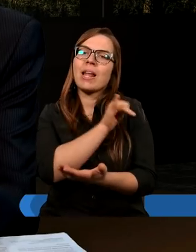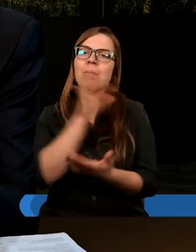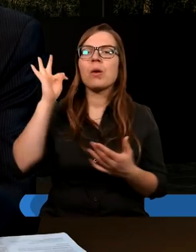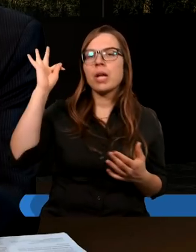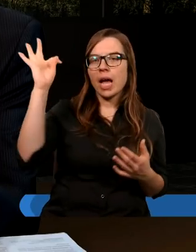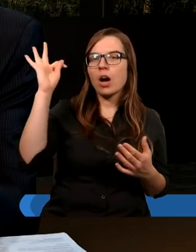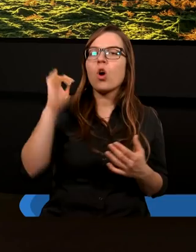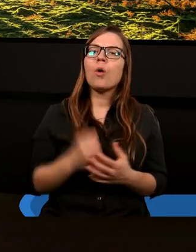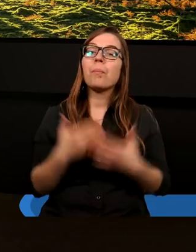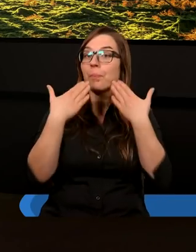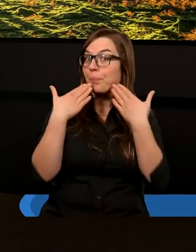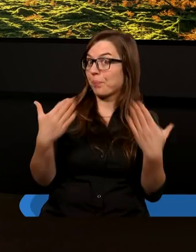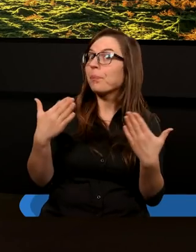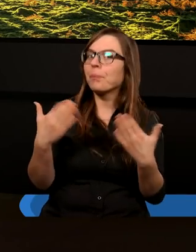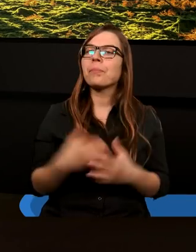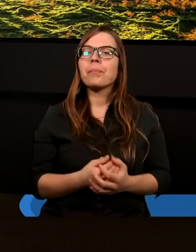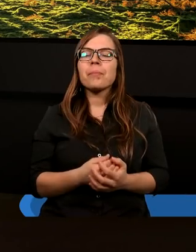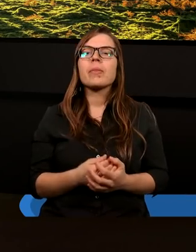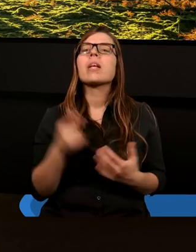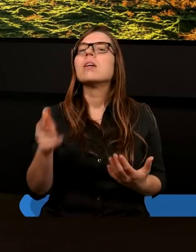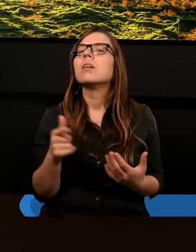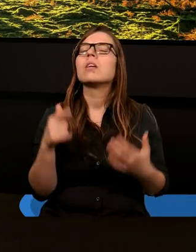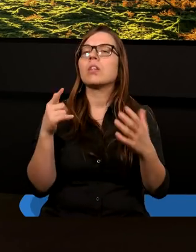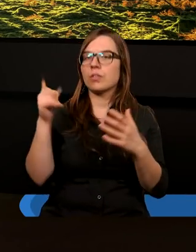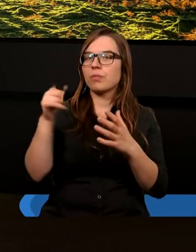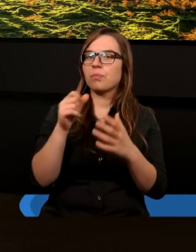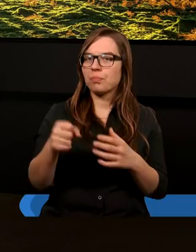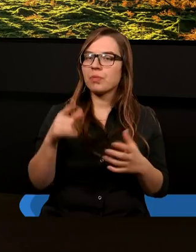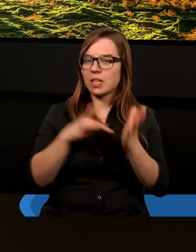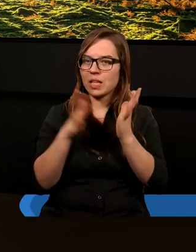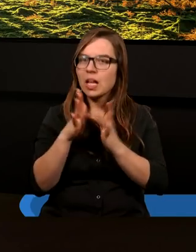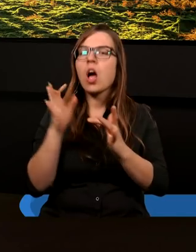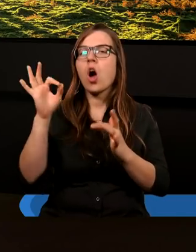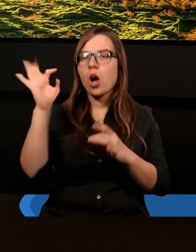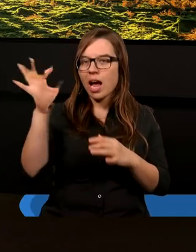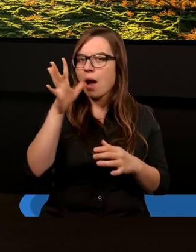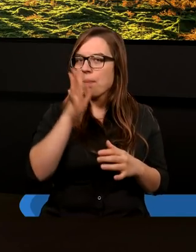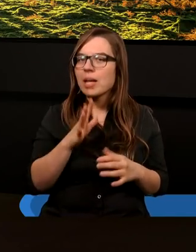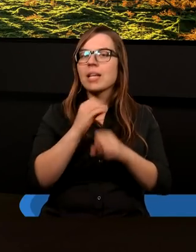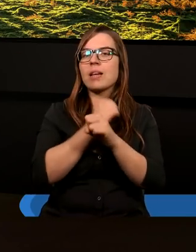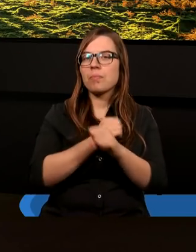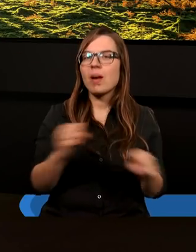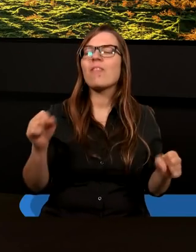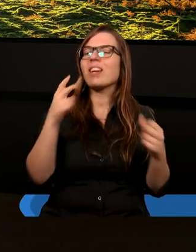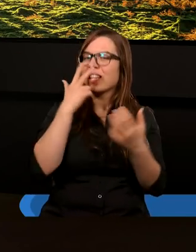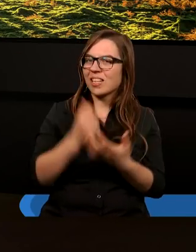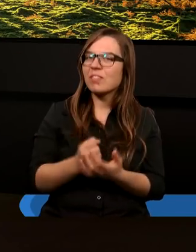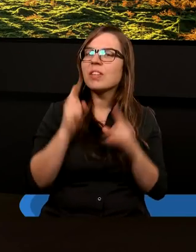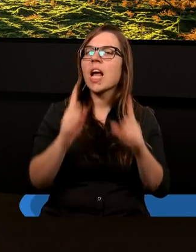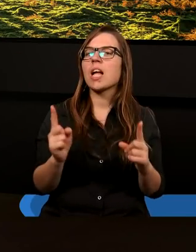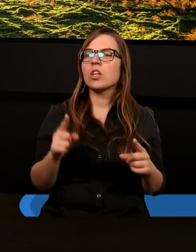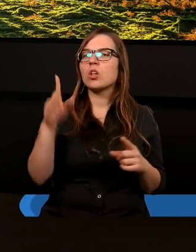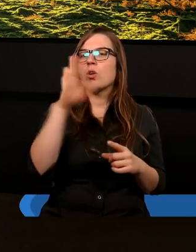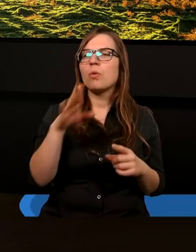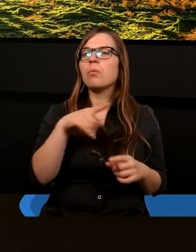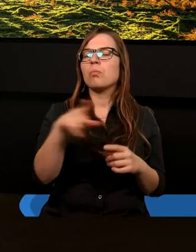Jego. Bardzo dziękuję. Mowa o Jezusie oczywiście, o Jego misji, zbawieniu. Ktoś stwierdził, że